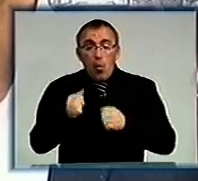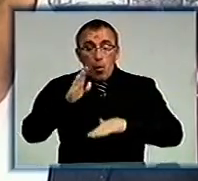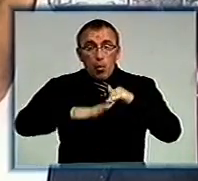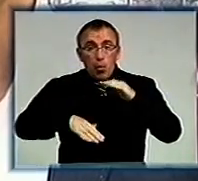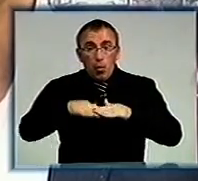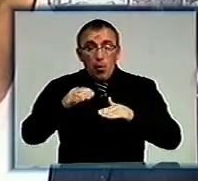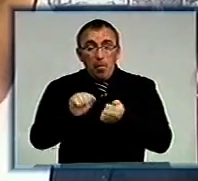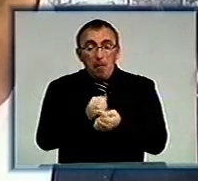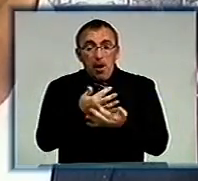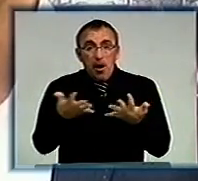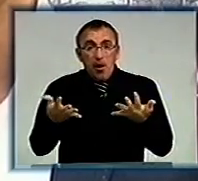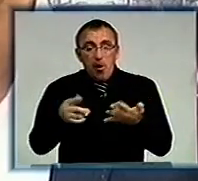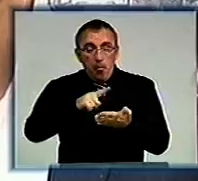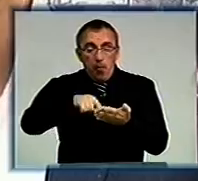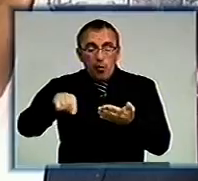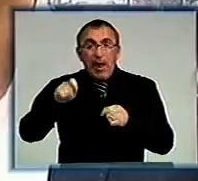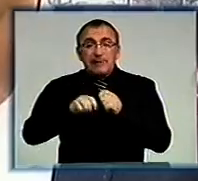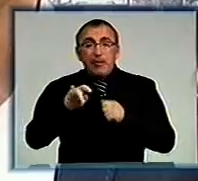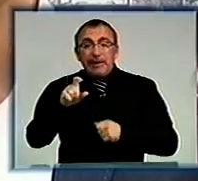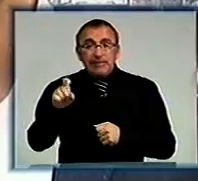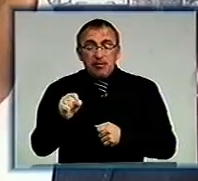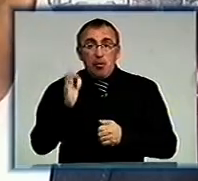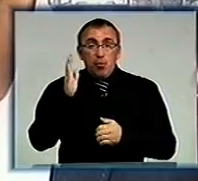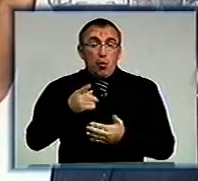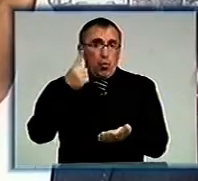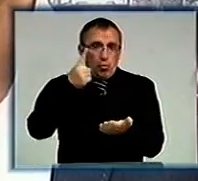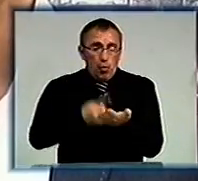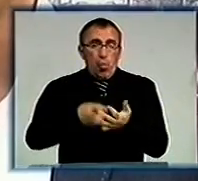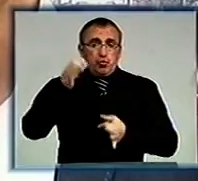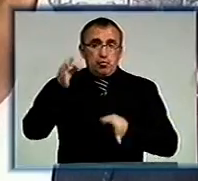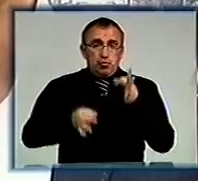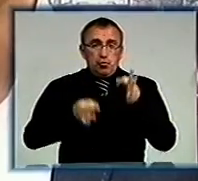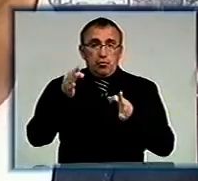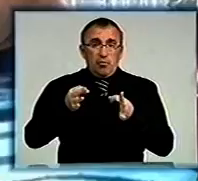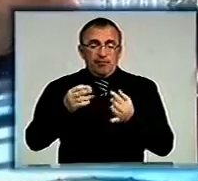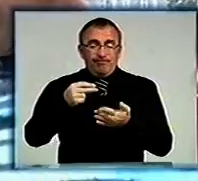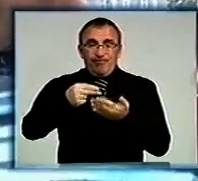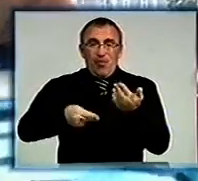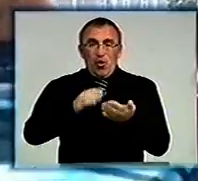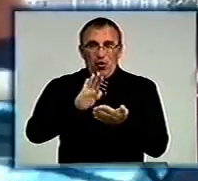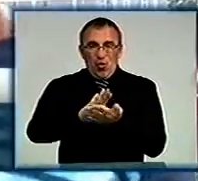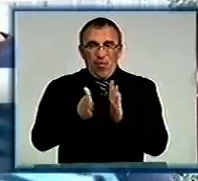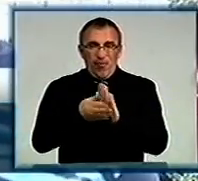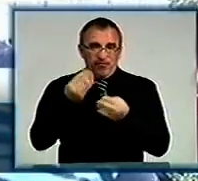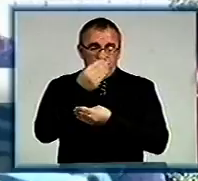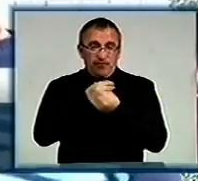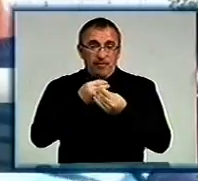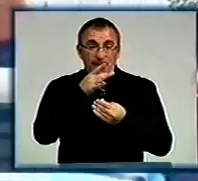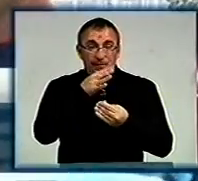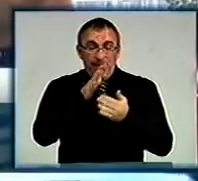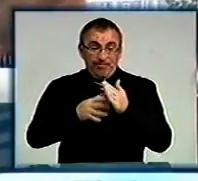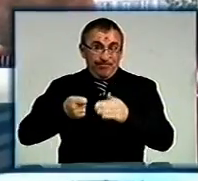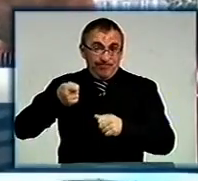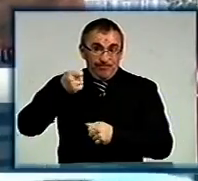матеріали почеркознавчої експертизи, які, по суті, будуть доказом в суді нікченості договору. З моменту подачі моєї